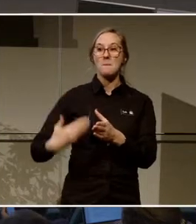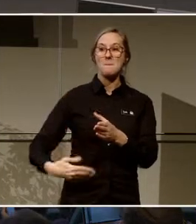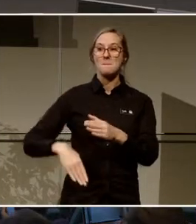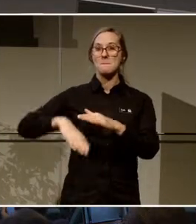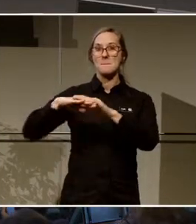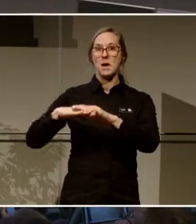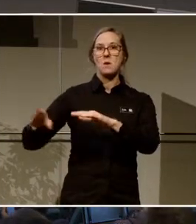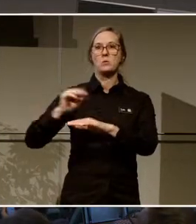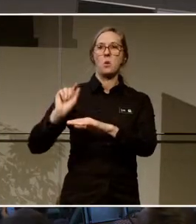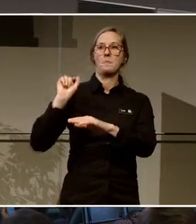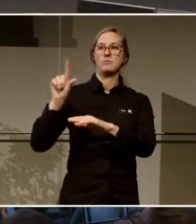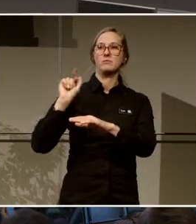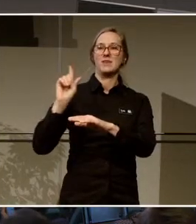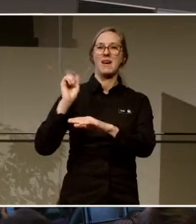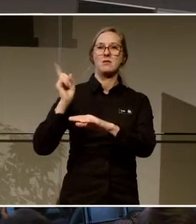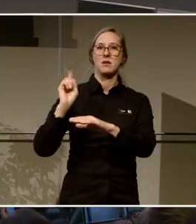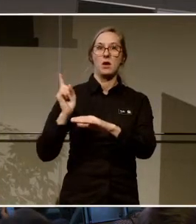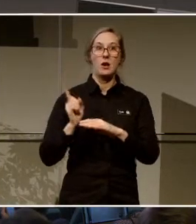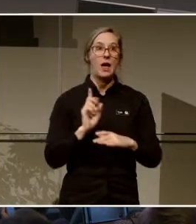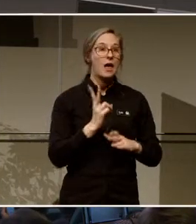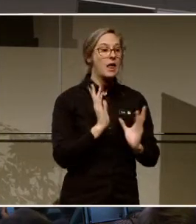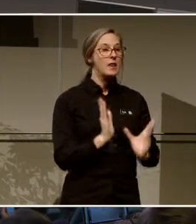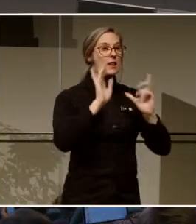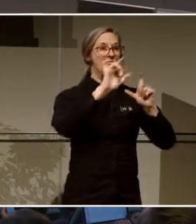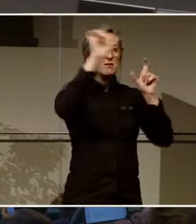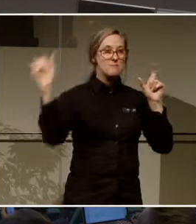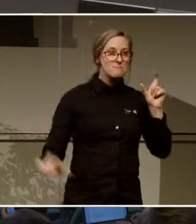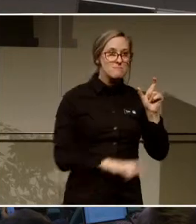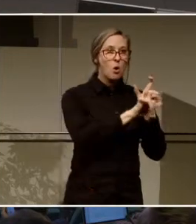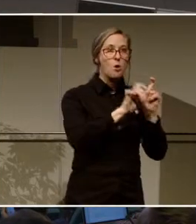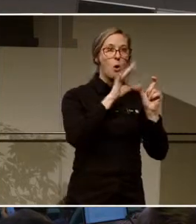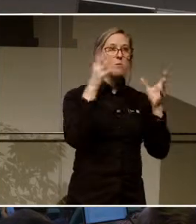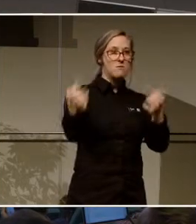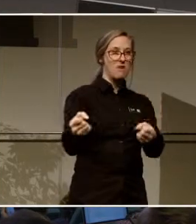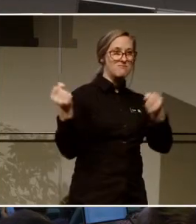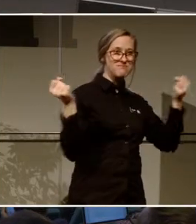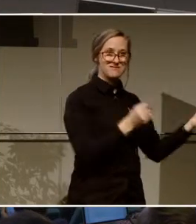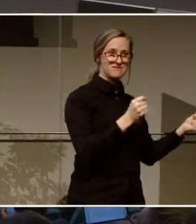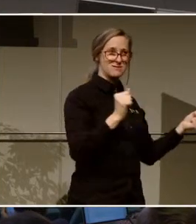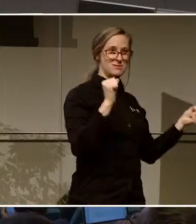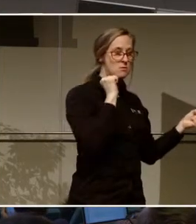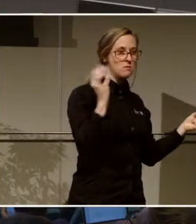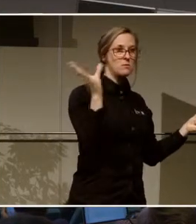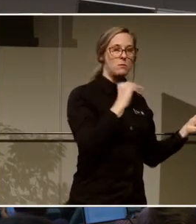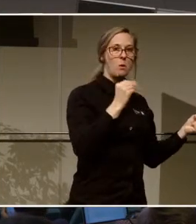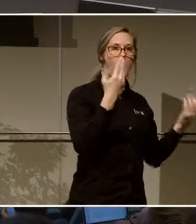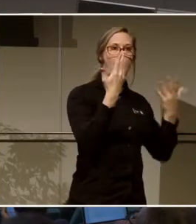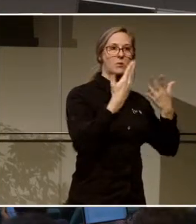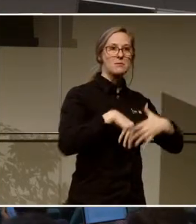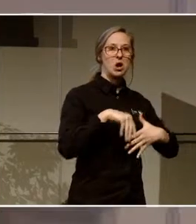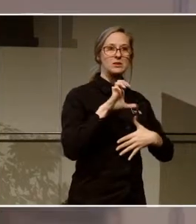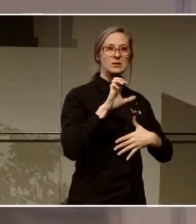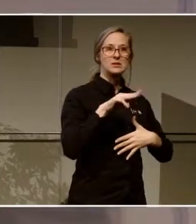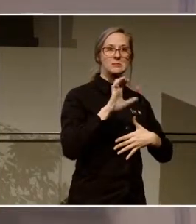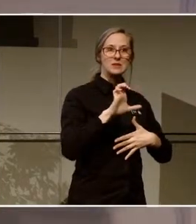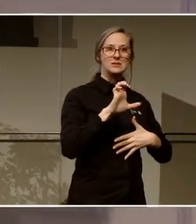livbojar, om man tar bort dem så går det automatiskt larm till SOS och sådana saker. Man